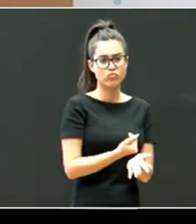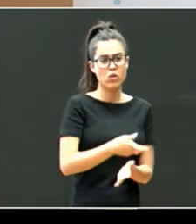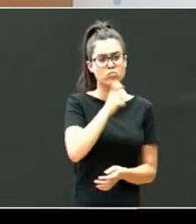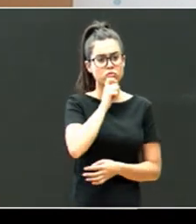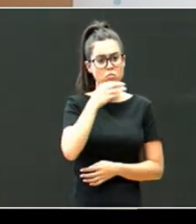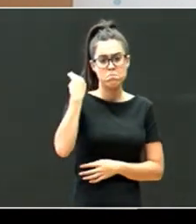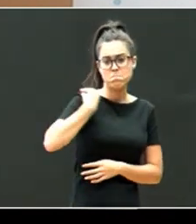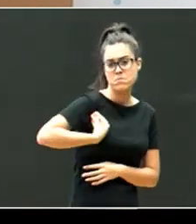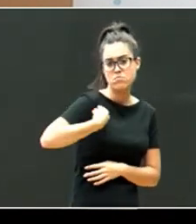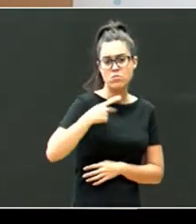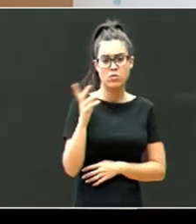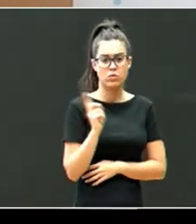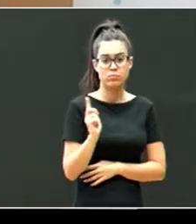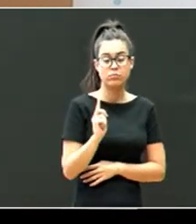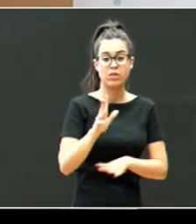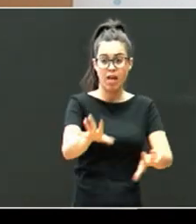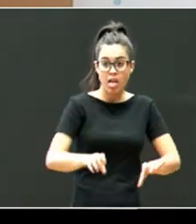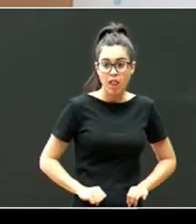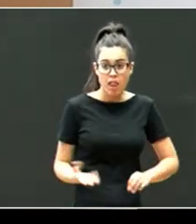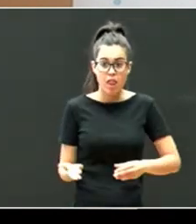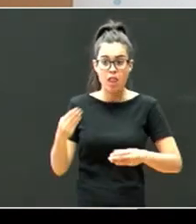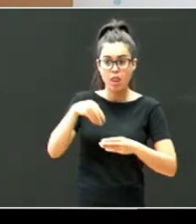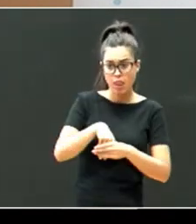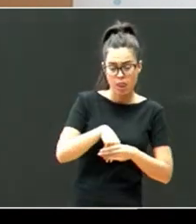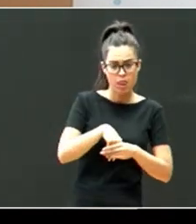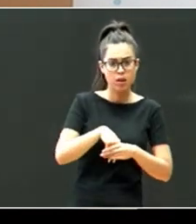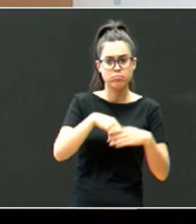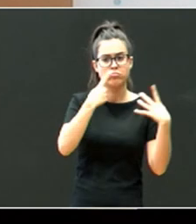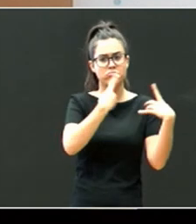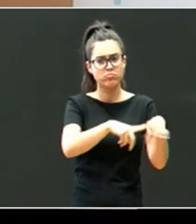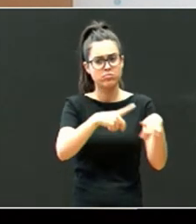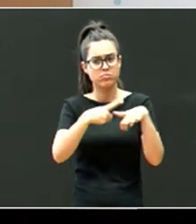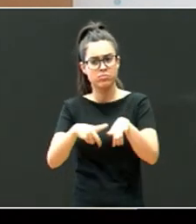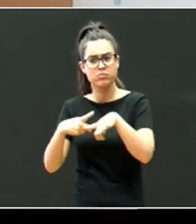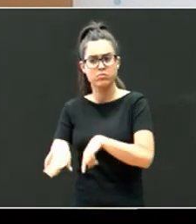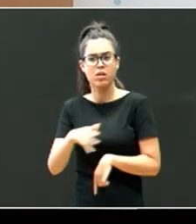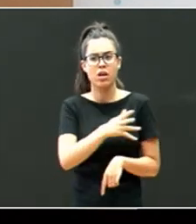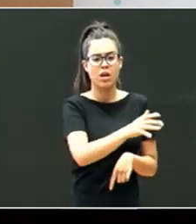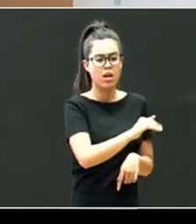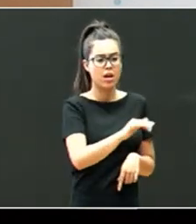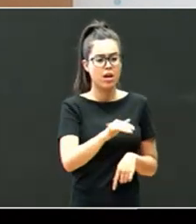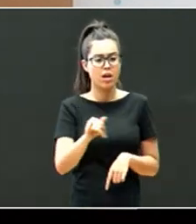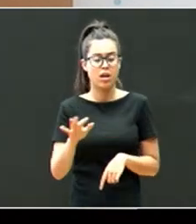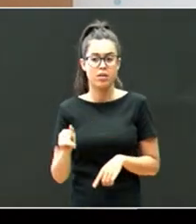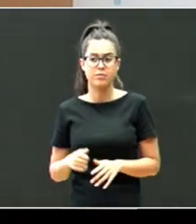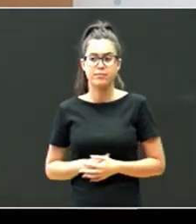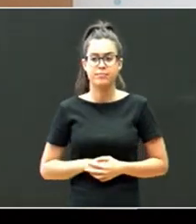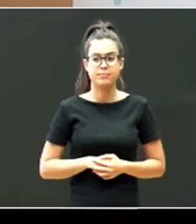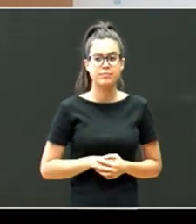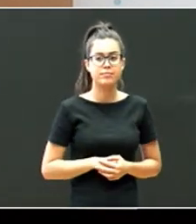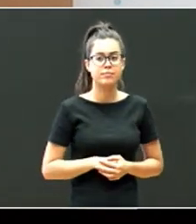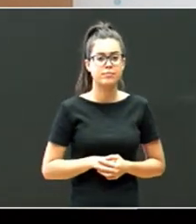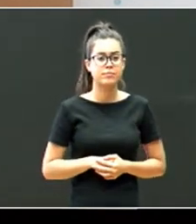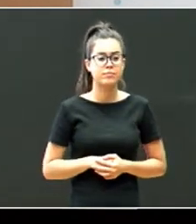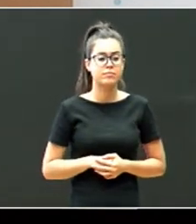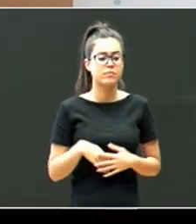adotatuen barne, ba, daude, hainbat ikasle, ba, berak esan dauen bezala,